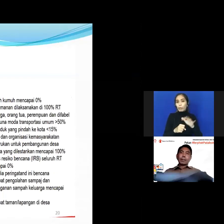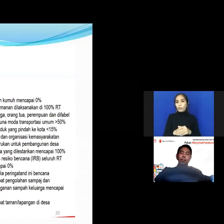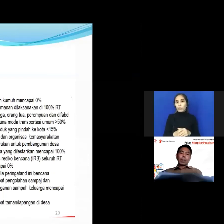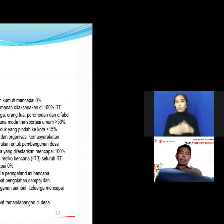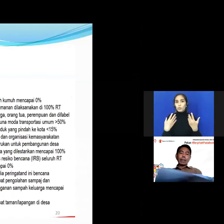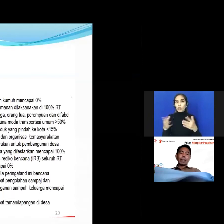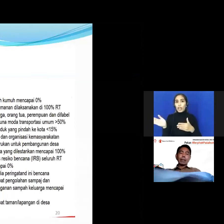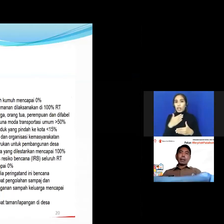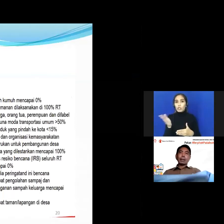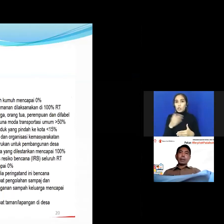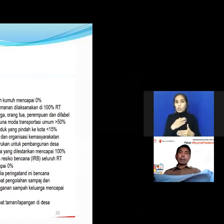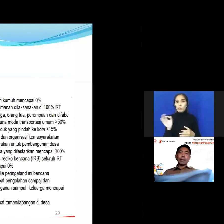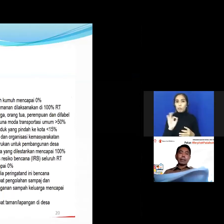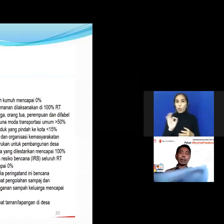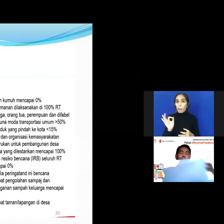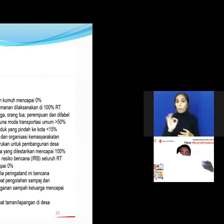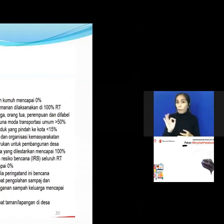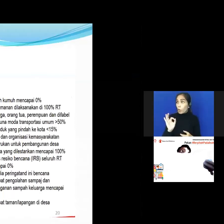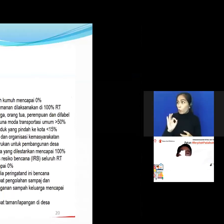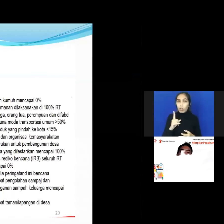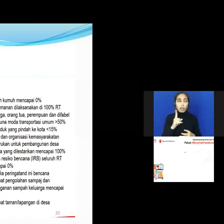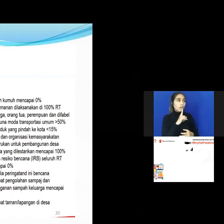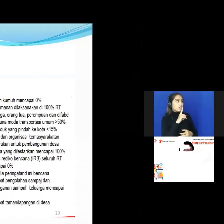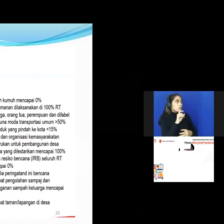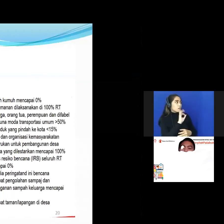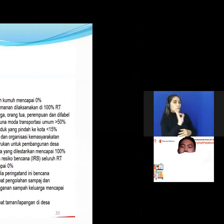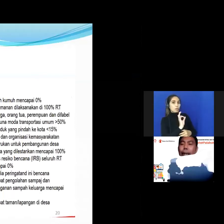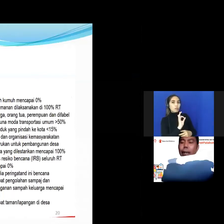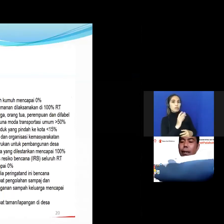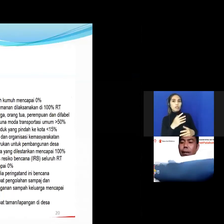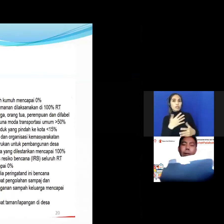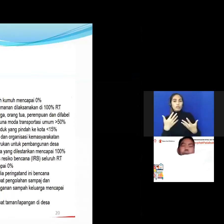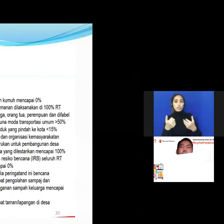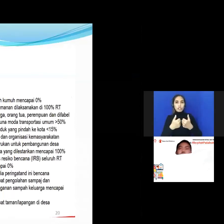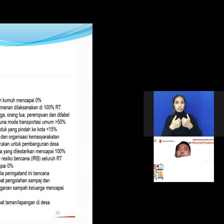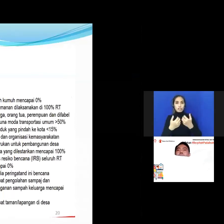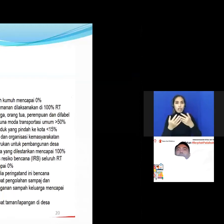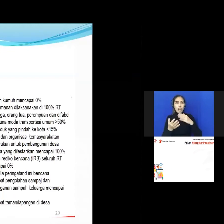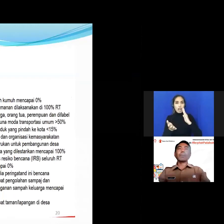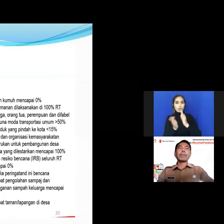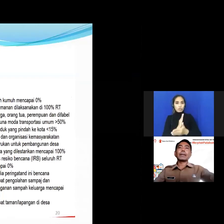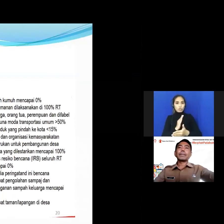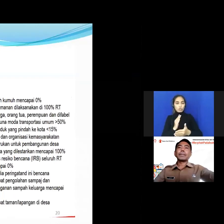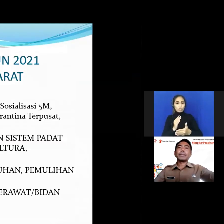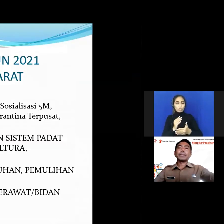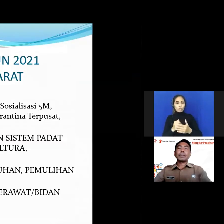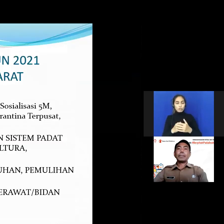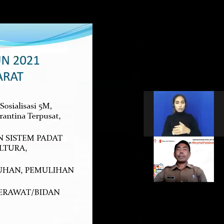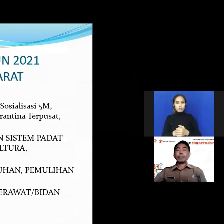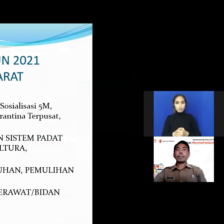belum terlihat belum terlihat di saya mungkin langsung ke slide prioritas dana desa 2021 di Kabupaten Sumbah Barat